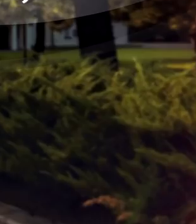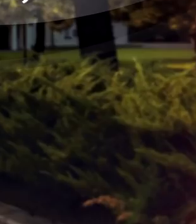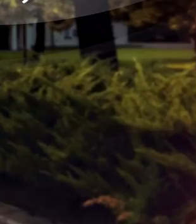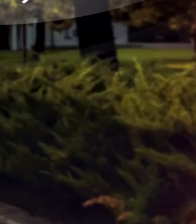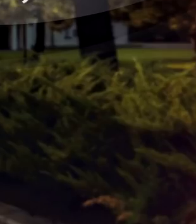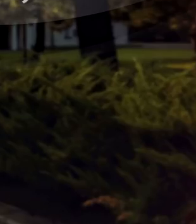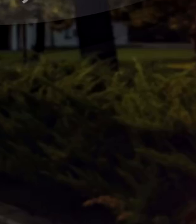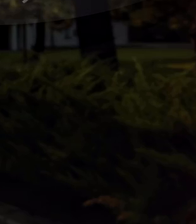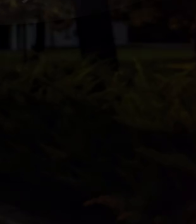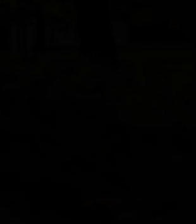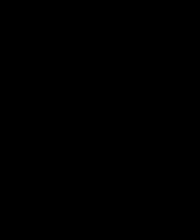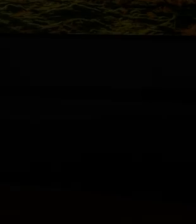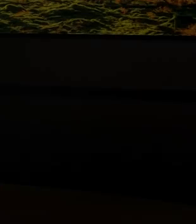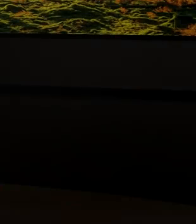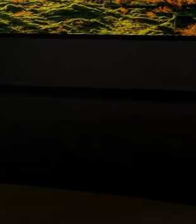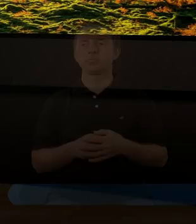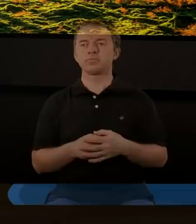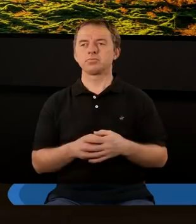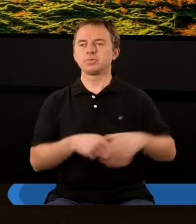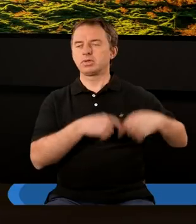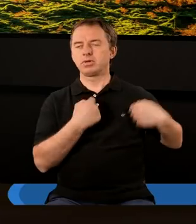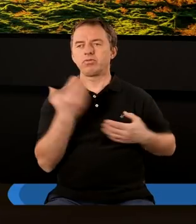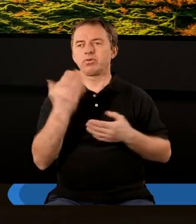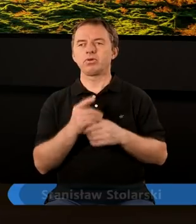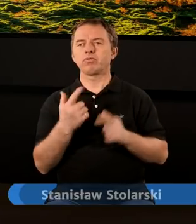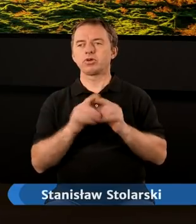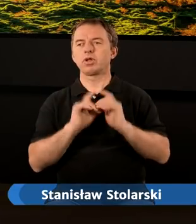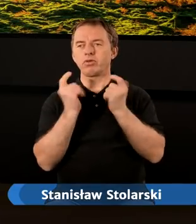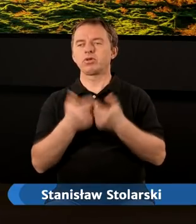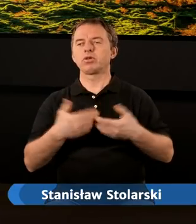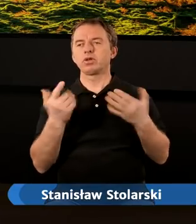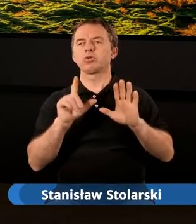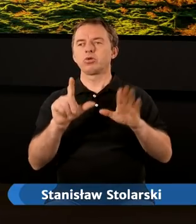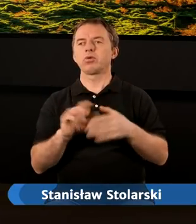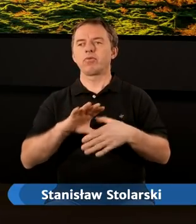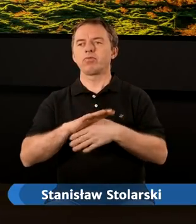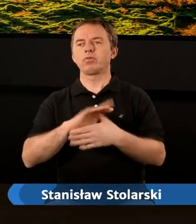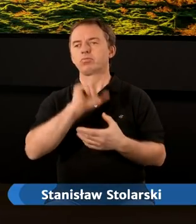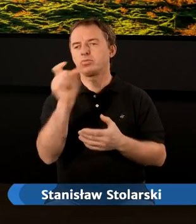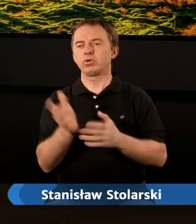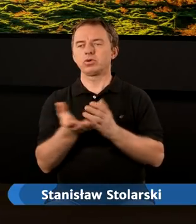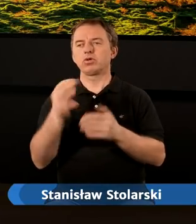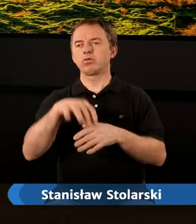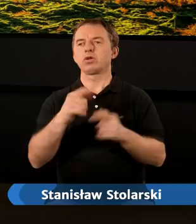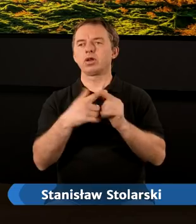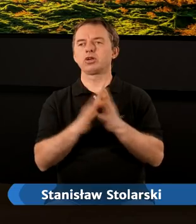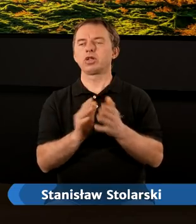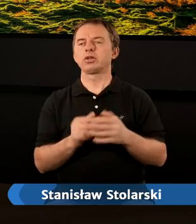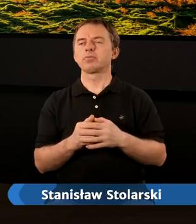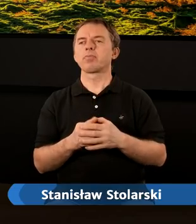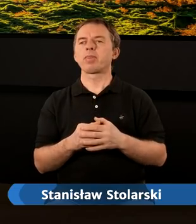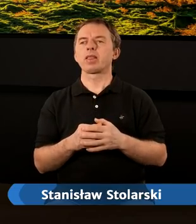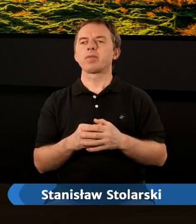Dziękujemy. Serdecznie witam w Kościele Adwentystów Dnia 7 w Zborzu w Podkowie Leśnej.